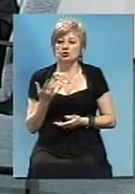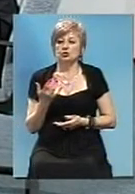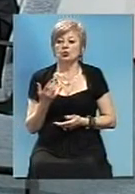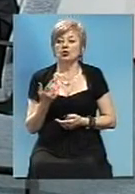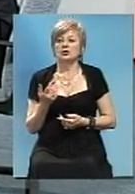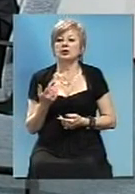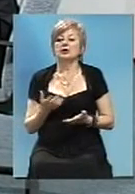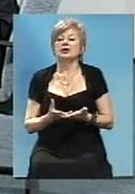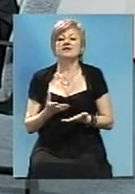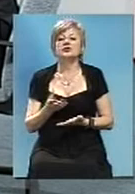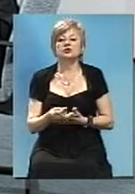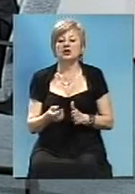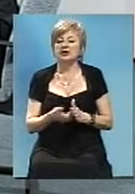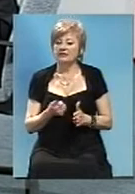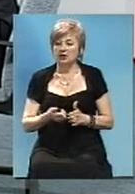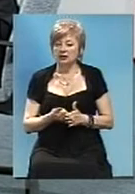брак фінансування?